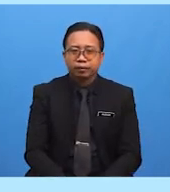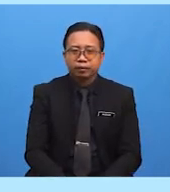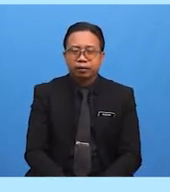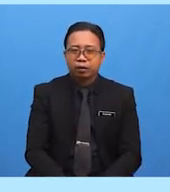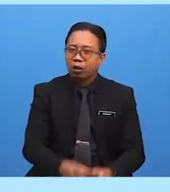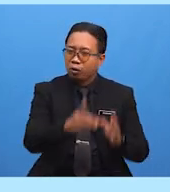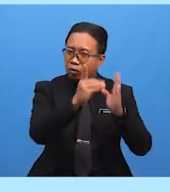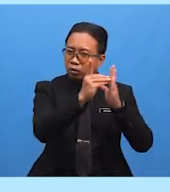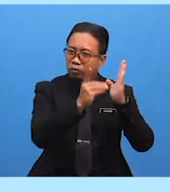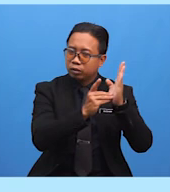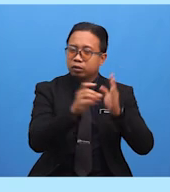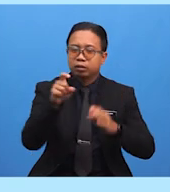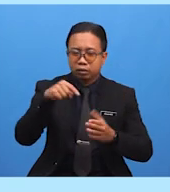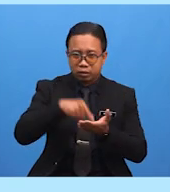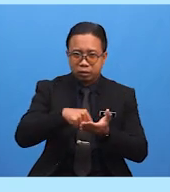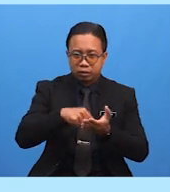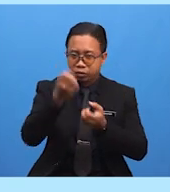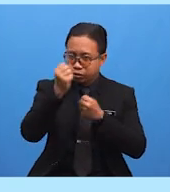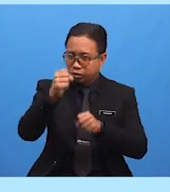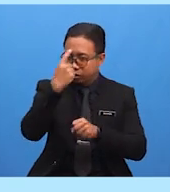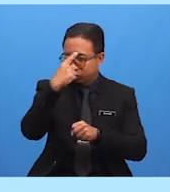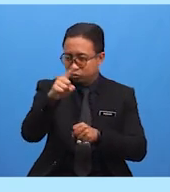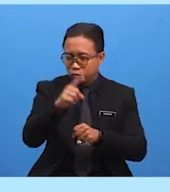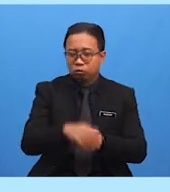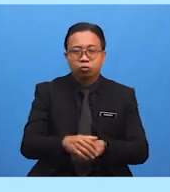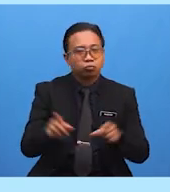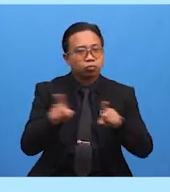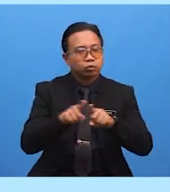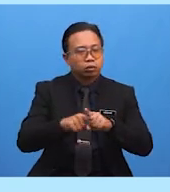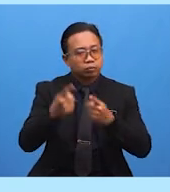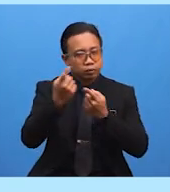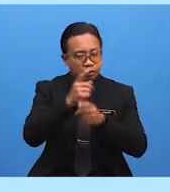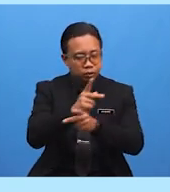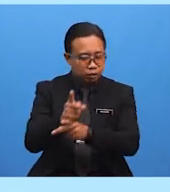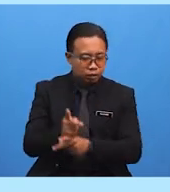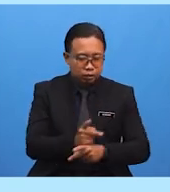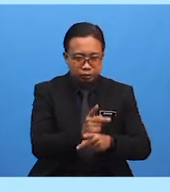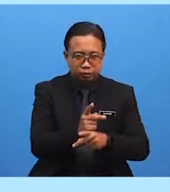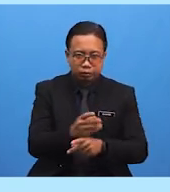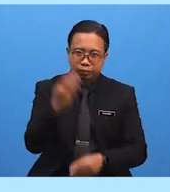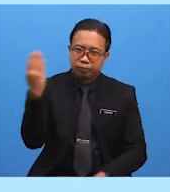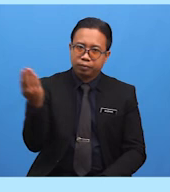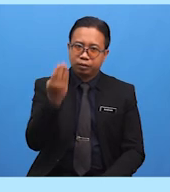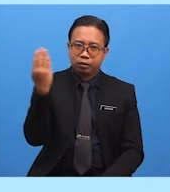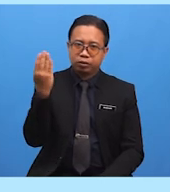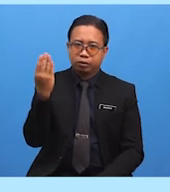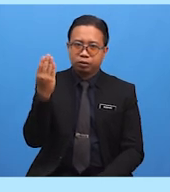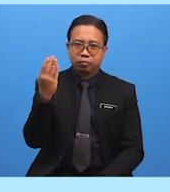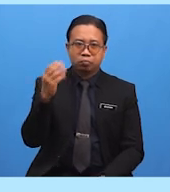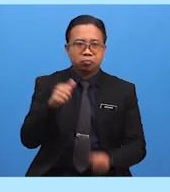Peraturan Ini Disediakan Demi Kesejahteraan Bersama Biasakanlah Diri